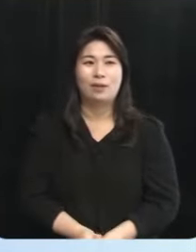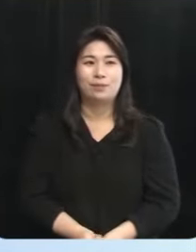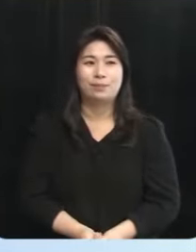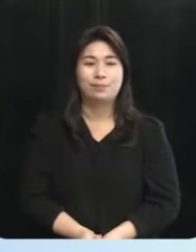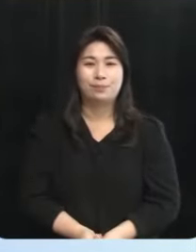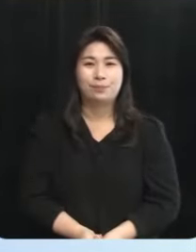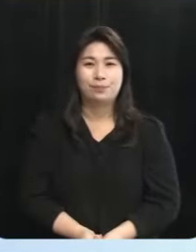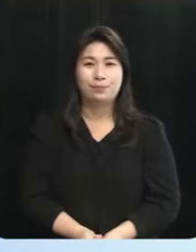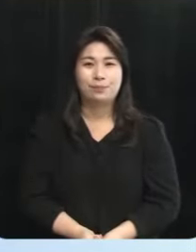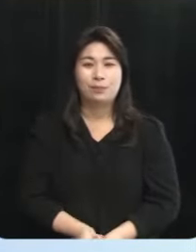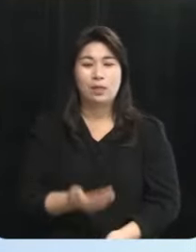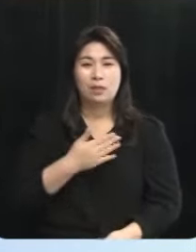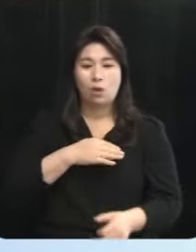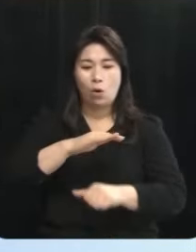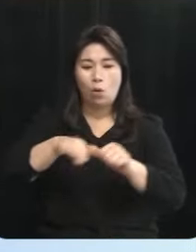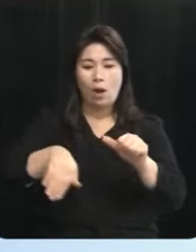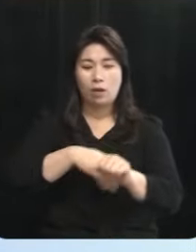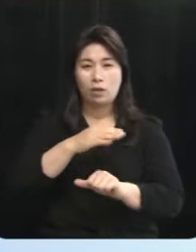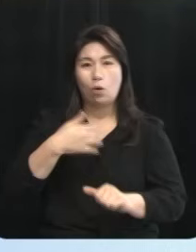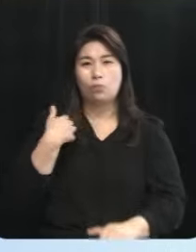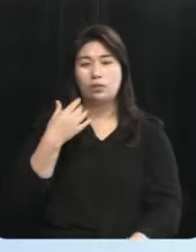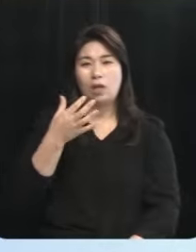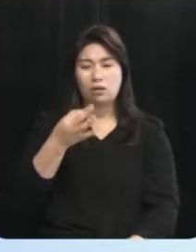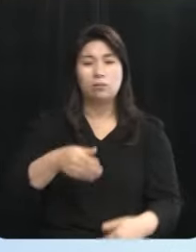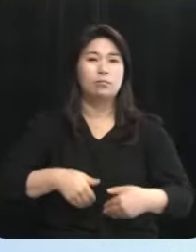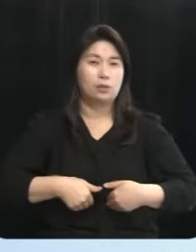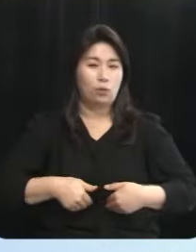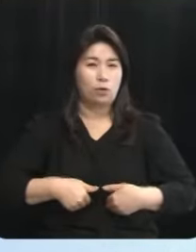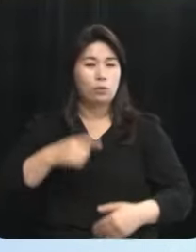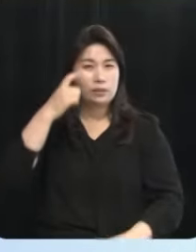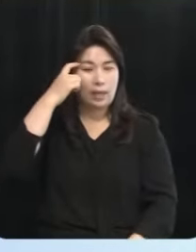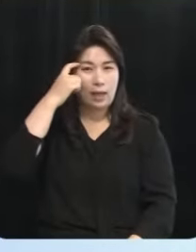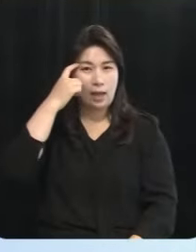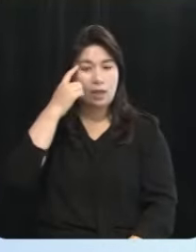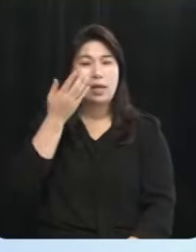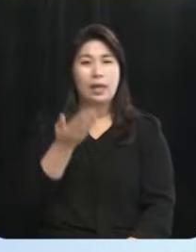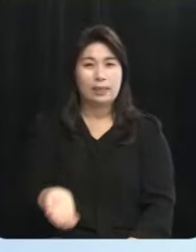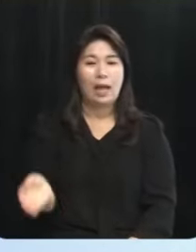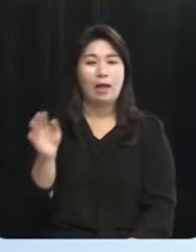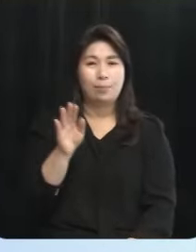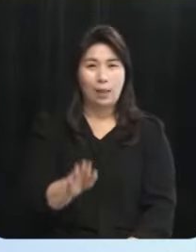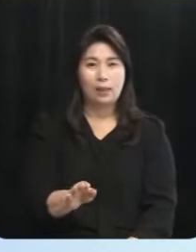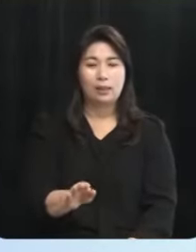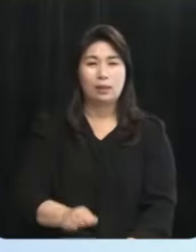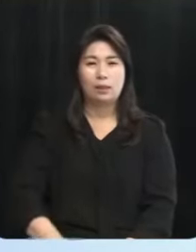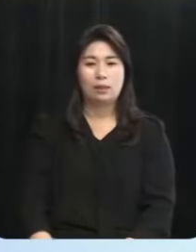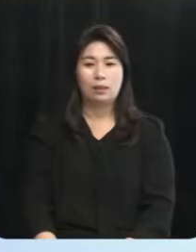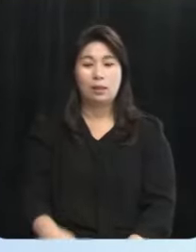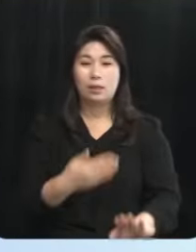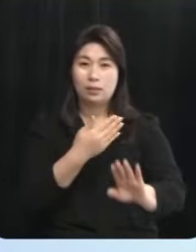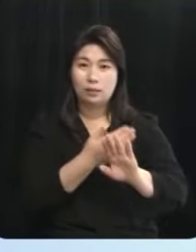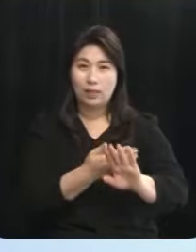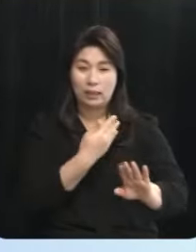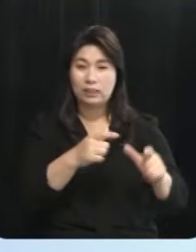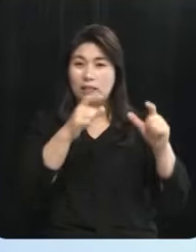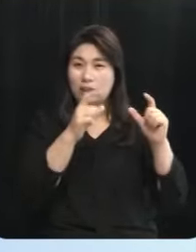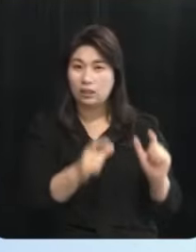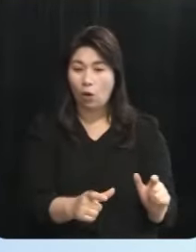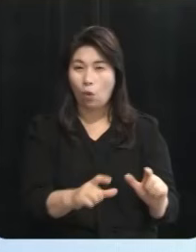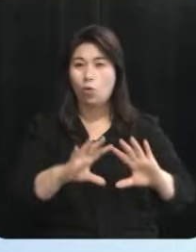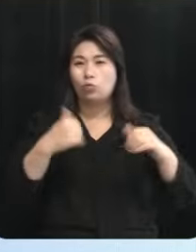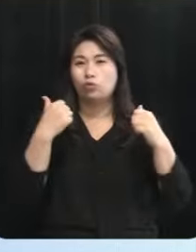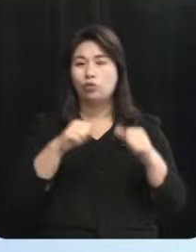저는 환경보정분담금이 필요하다고 생각합니다 다만 다른 지역의